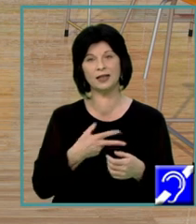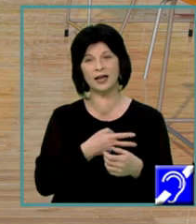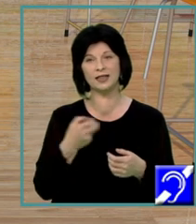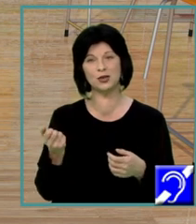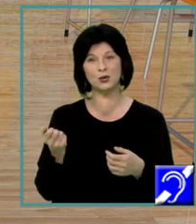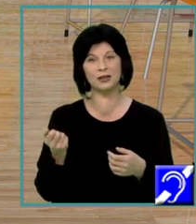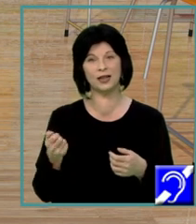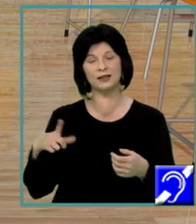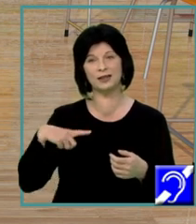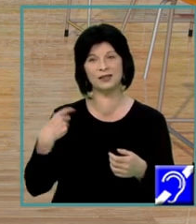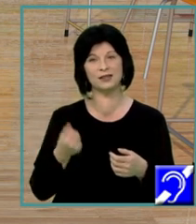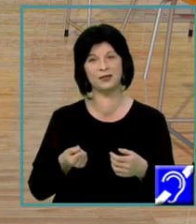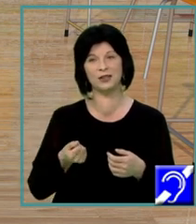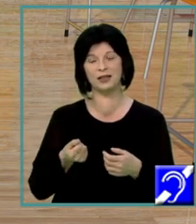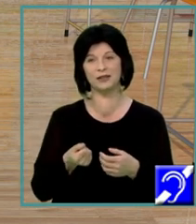așteptărilor voastre.